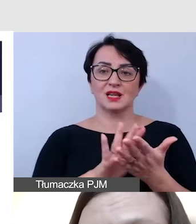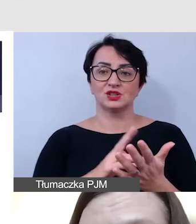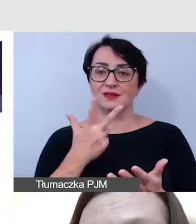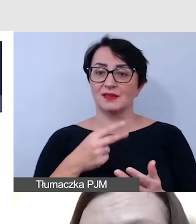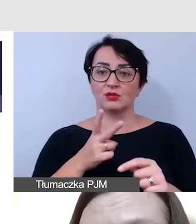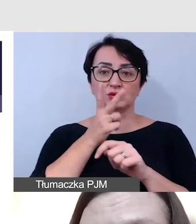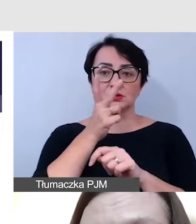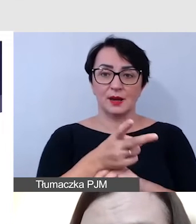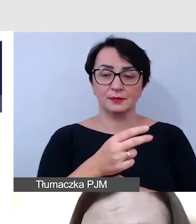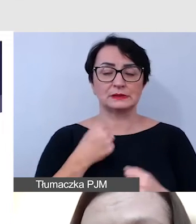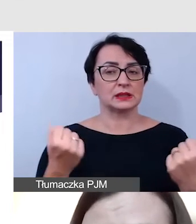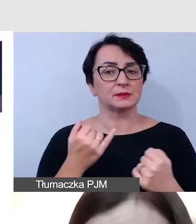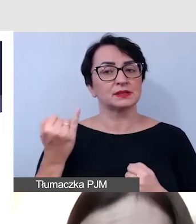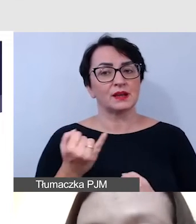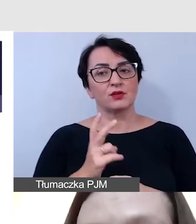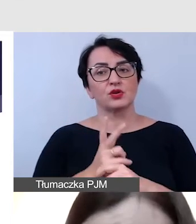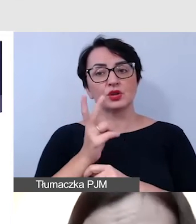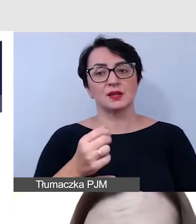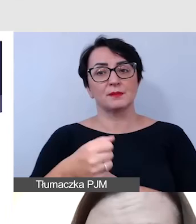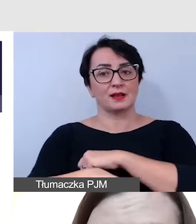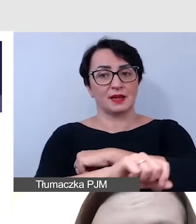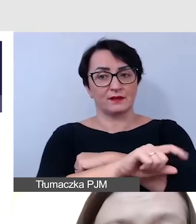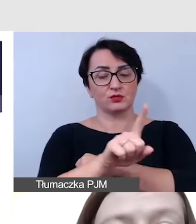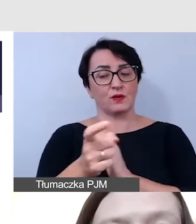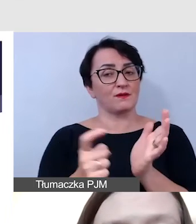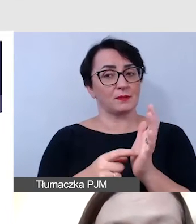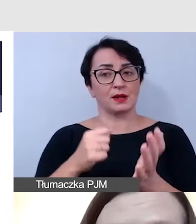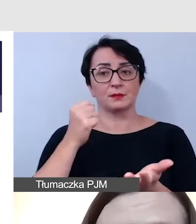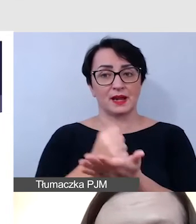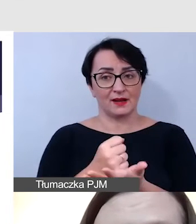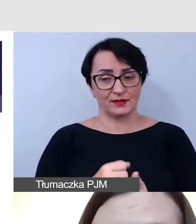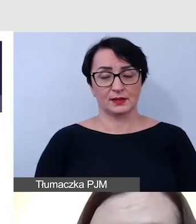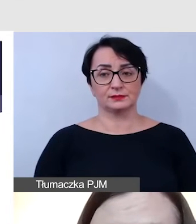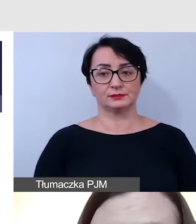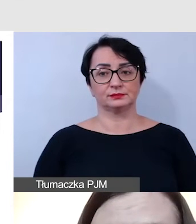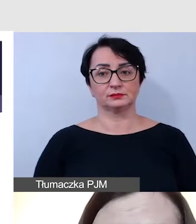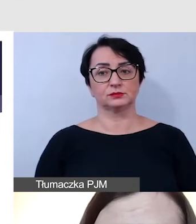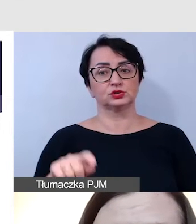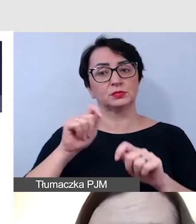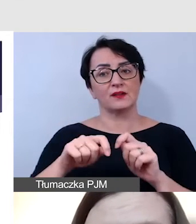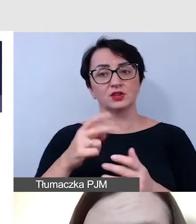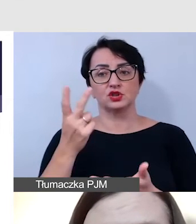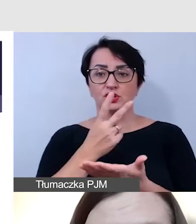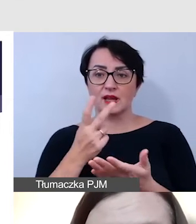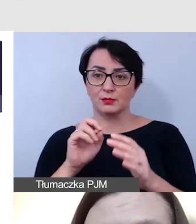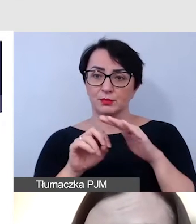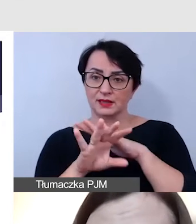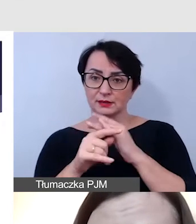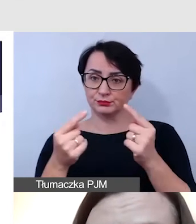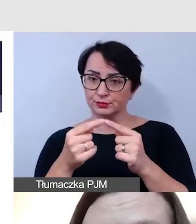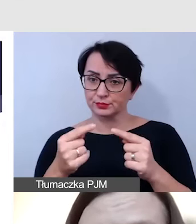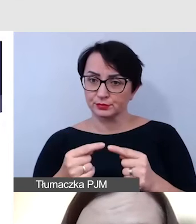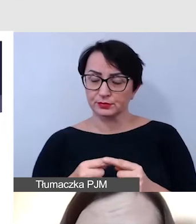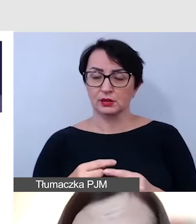staramy się zapewnić dostęp alternatywny. To też jest wymóg prawny. Sprawdzamy czytelność prezentacji, sprawdzamy